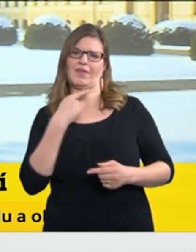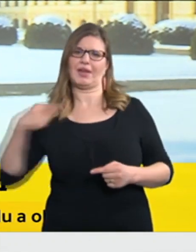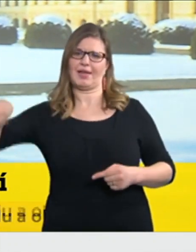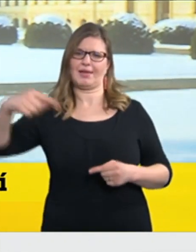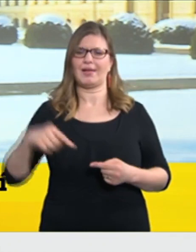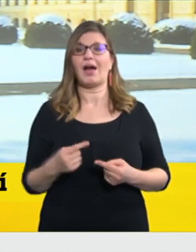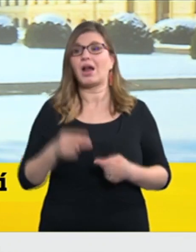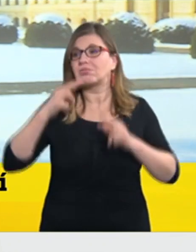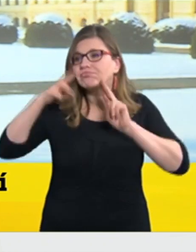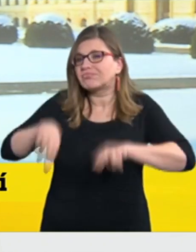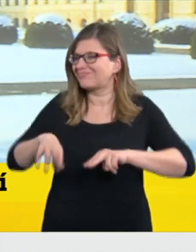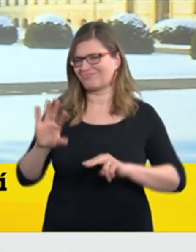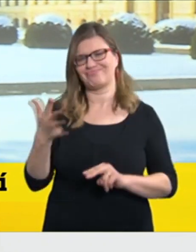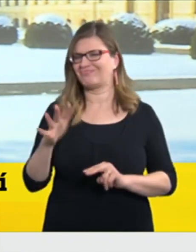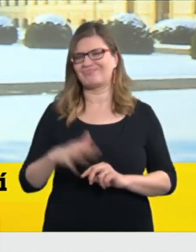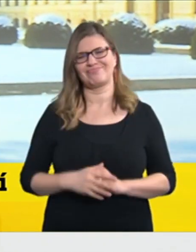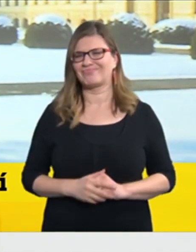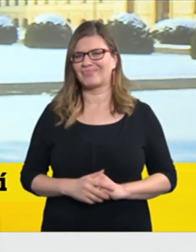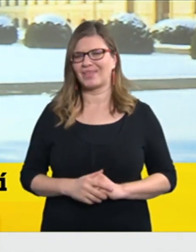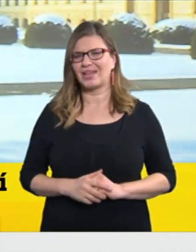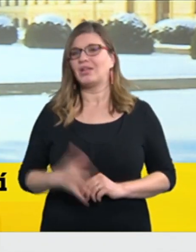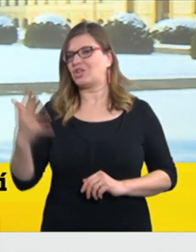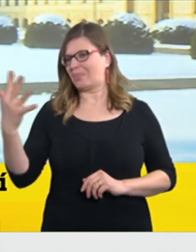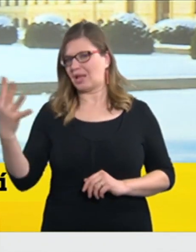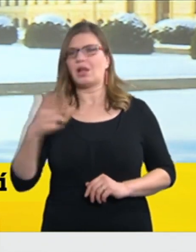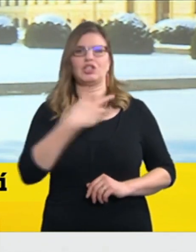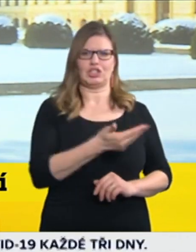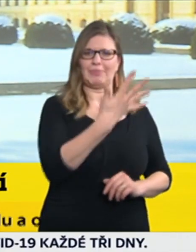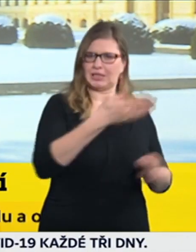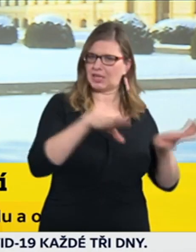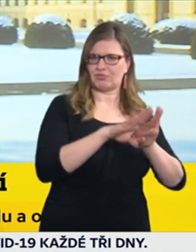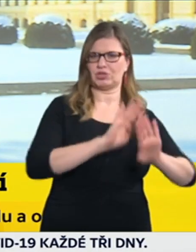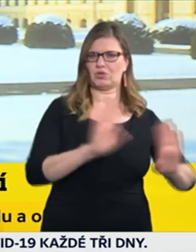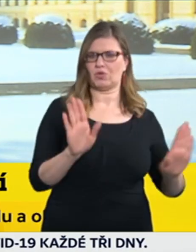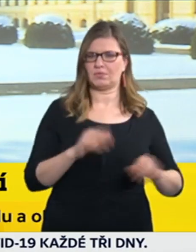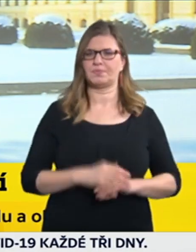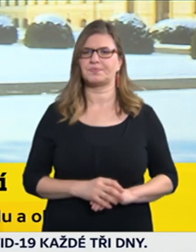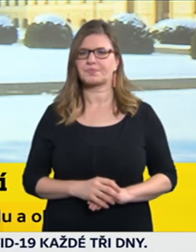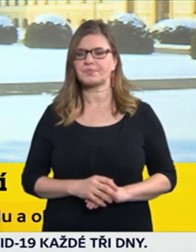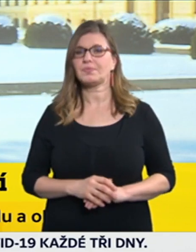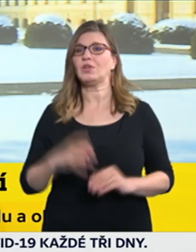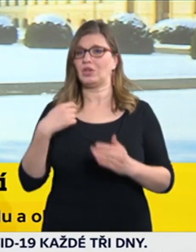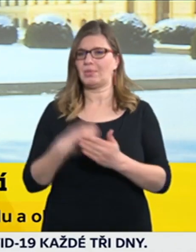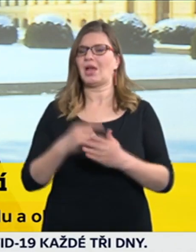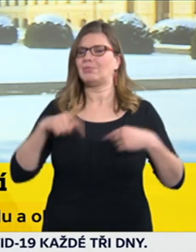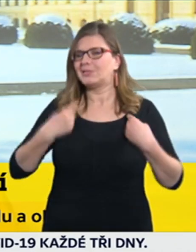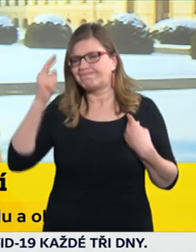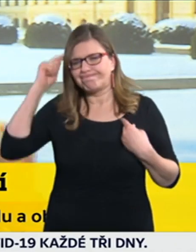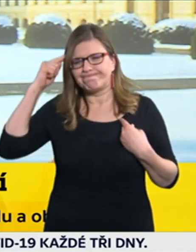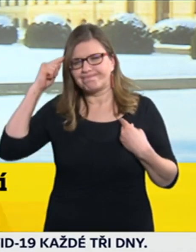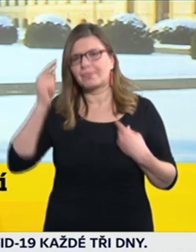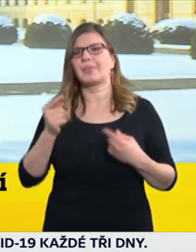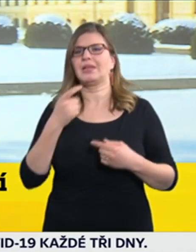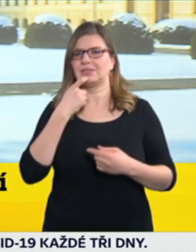Takže zde jsme dopřesnili to, jakým způsobem je možné, aby režim v penzionech a ostatních